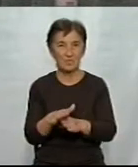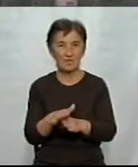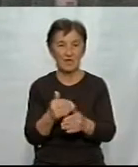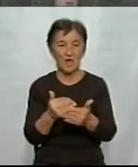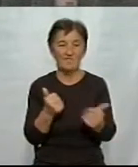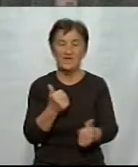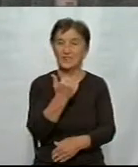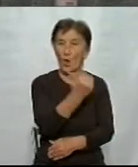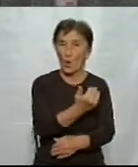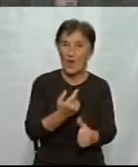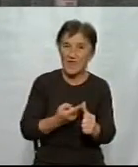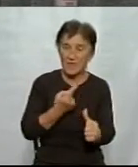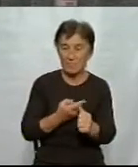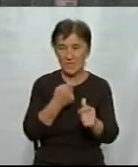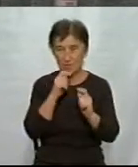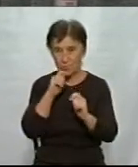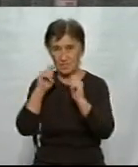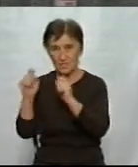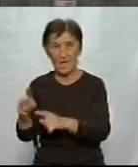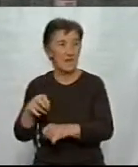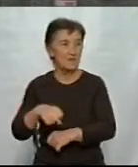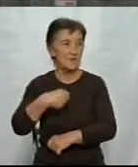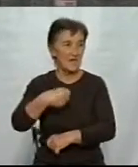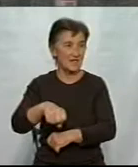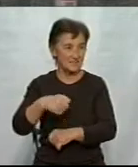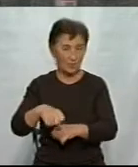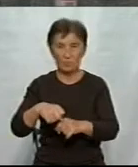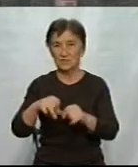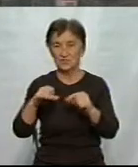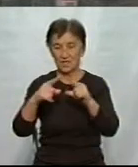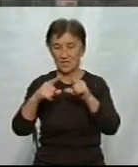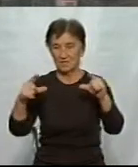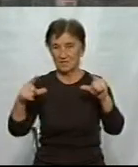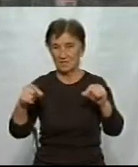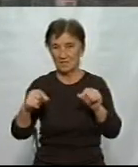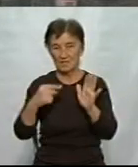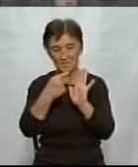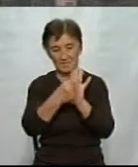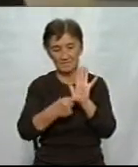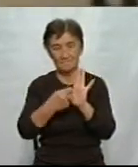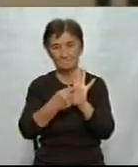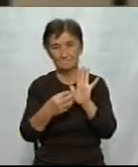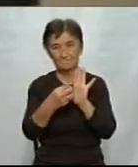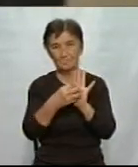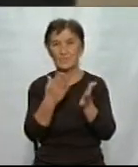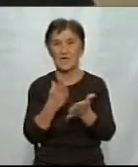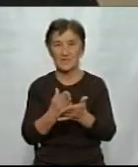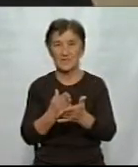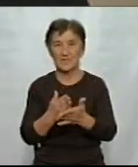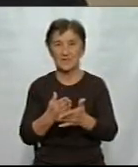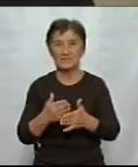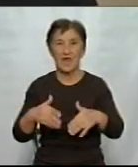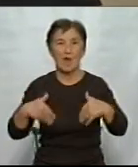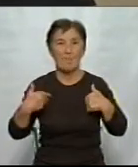імені зробив такий подарунок. Причому як на сумочці, так і на самій металевій частині цього тонометра є побажання довгого